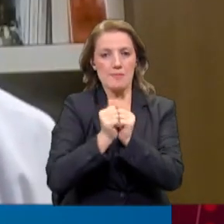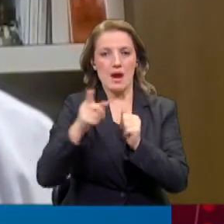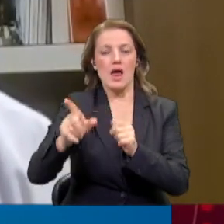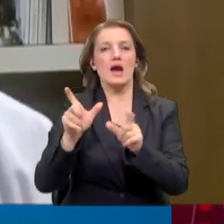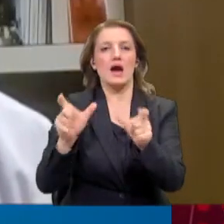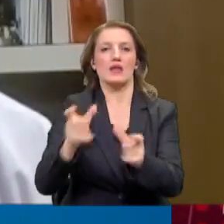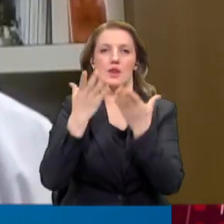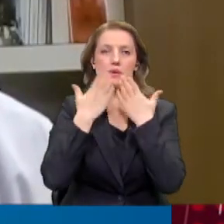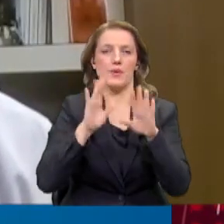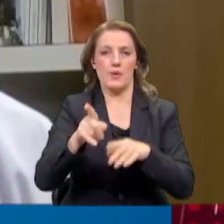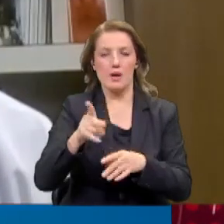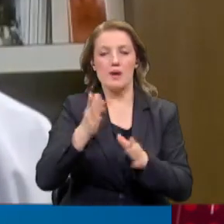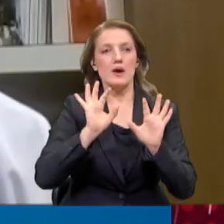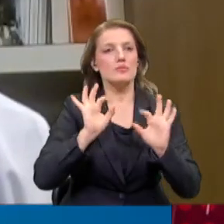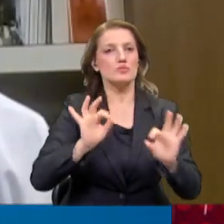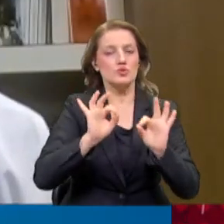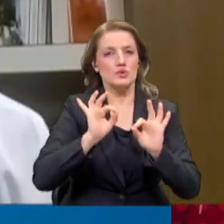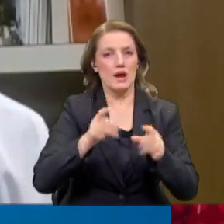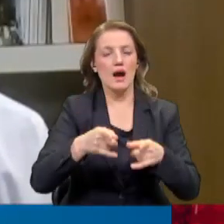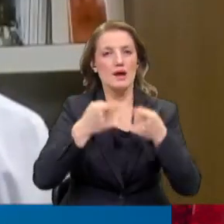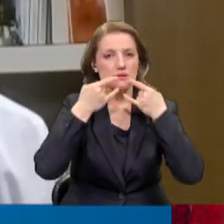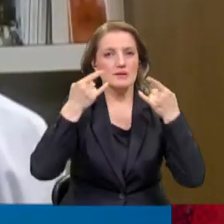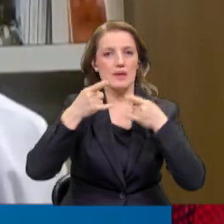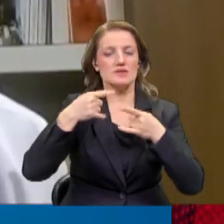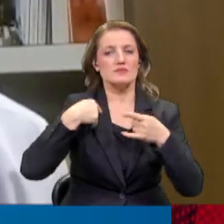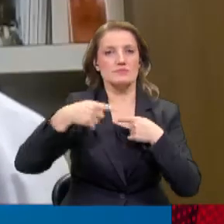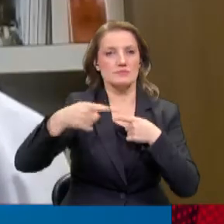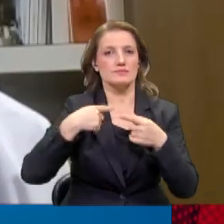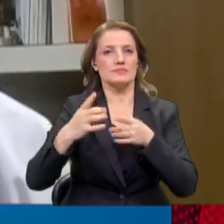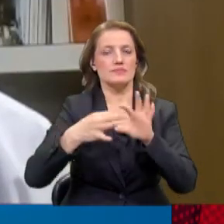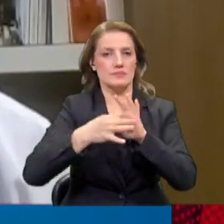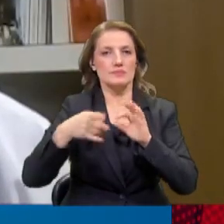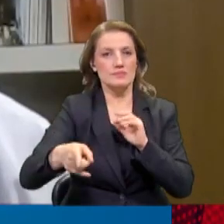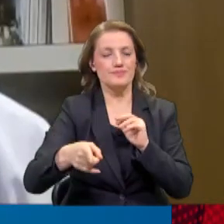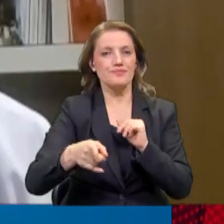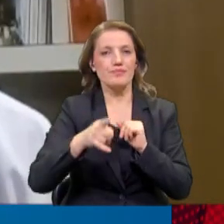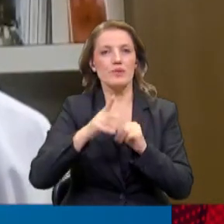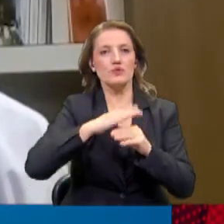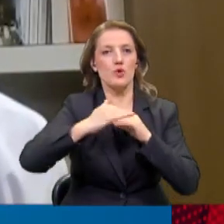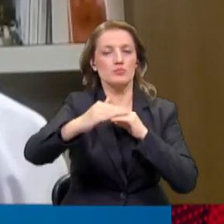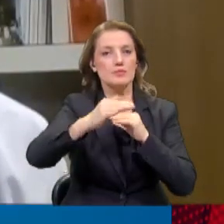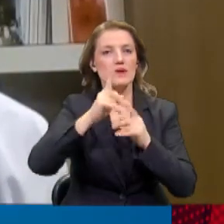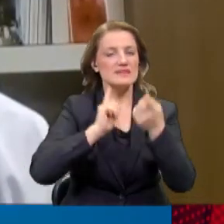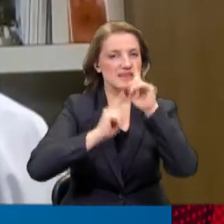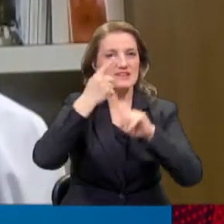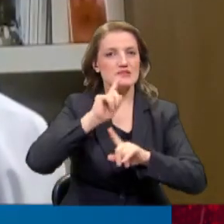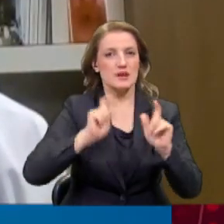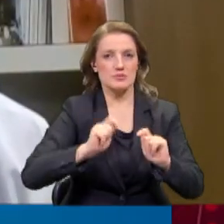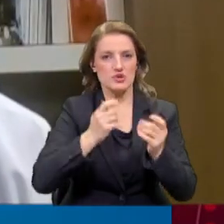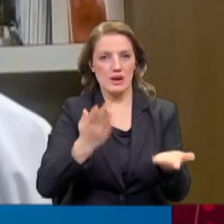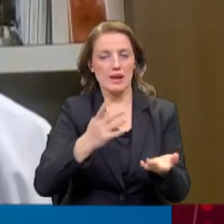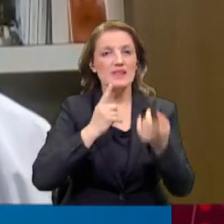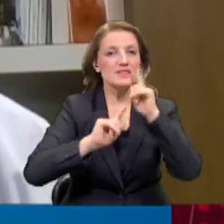kuralı var. Siz temaslısınız, iş gücü kaybı olmaması amacıyla toplumun içerisinde bulunacaksınız. Test yaptıracaksınız.